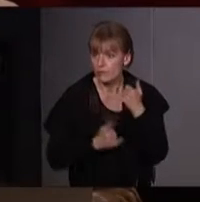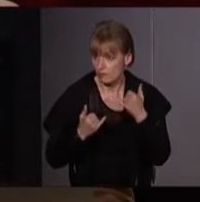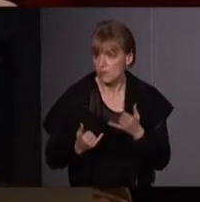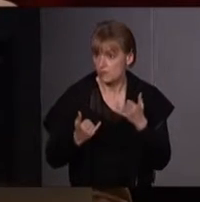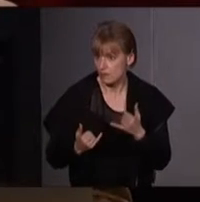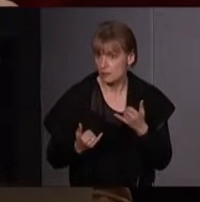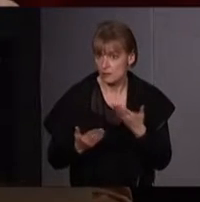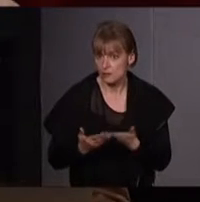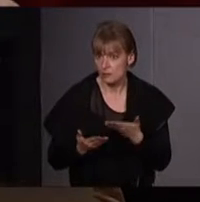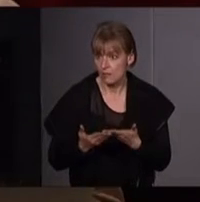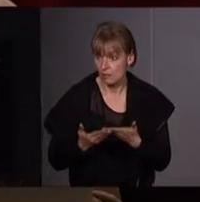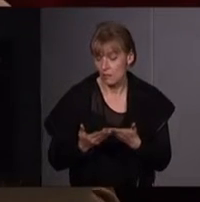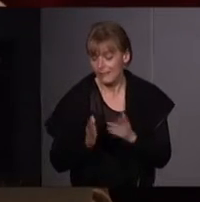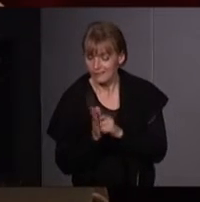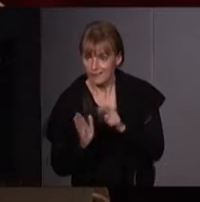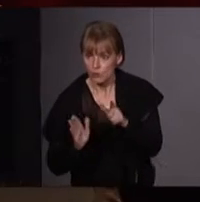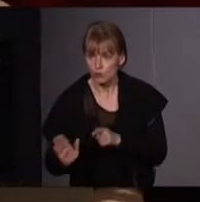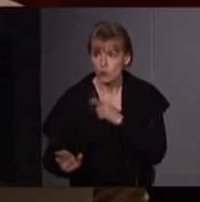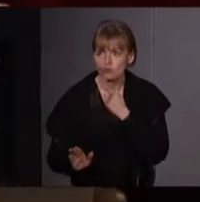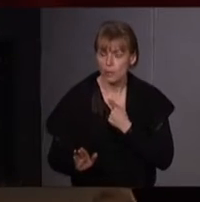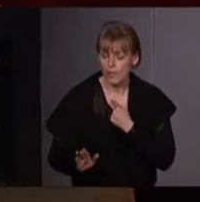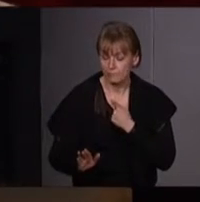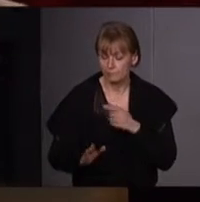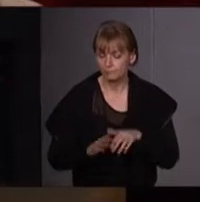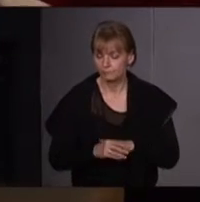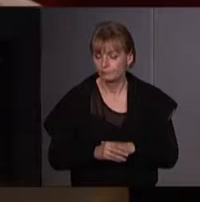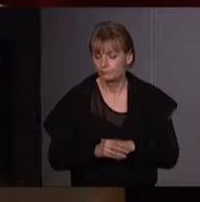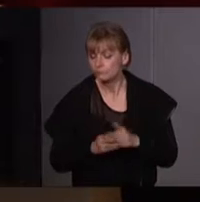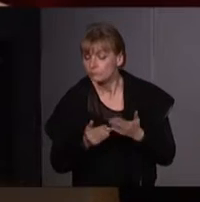BPI, qui aura lieu de le 2 juin, les enjeux de la justice environnementale,